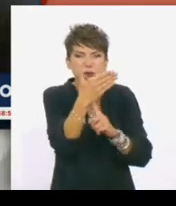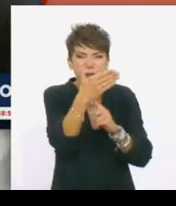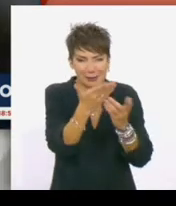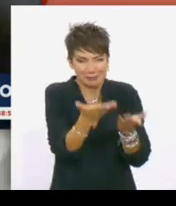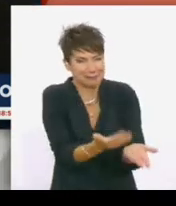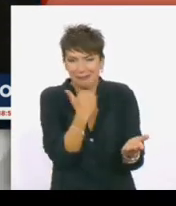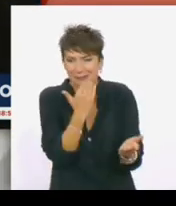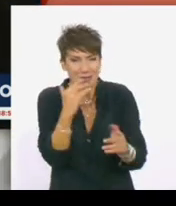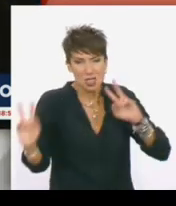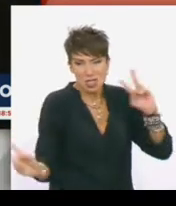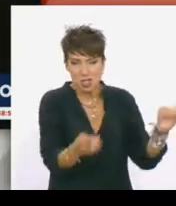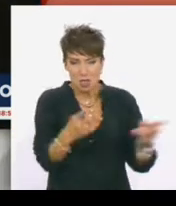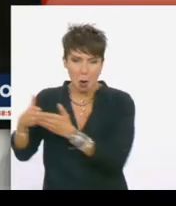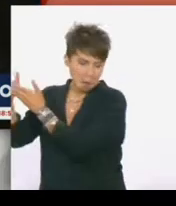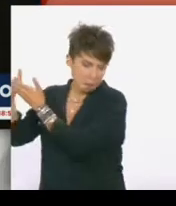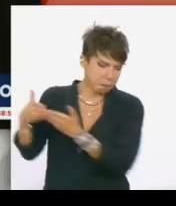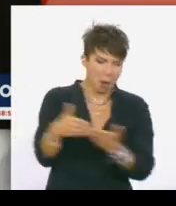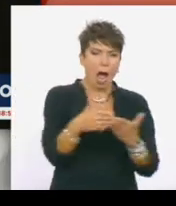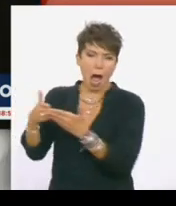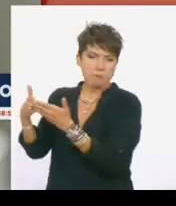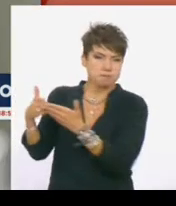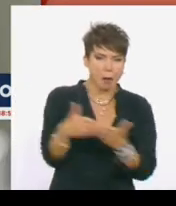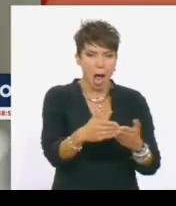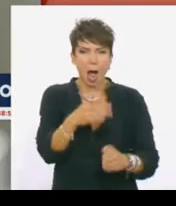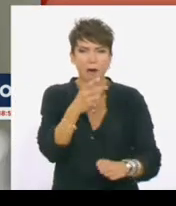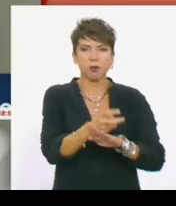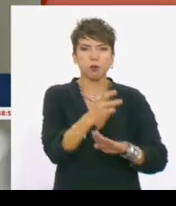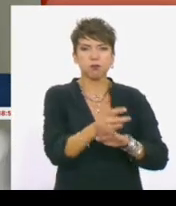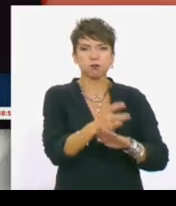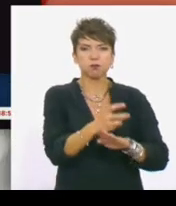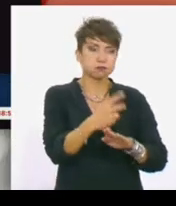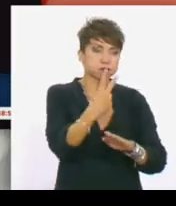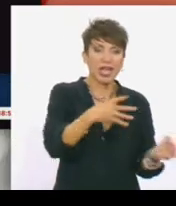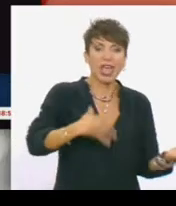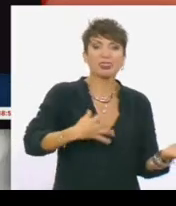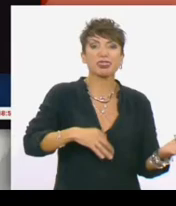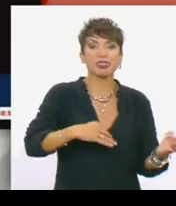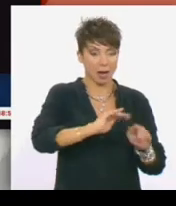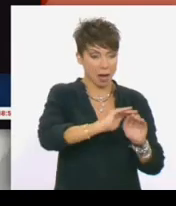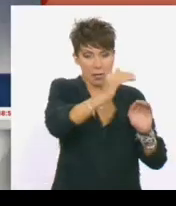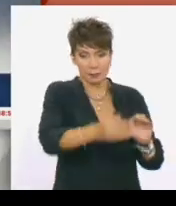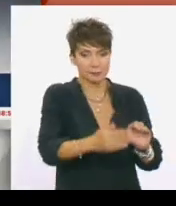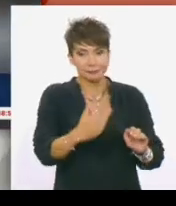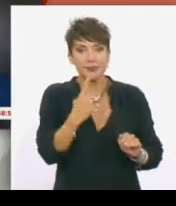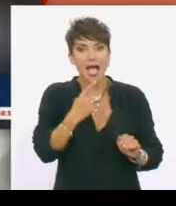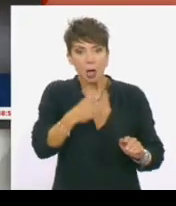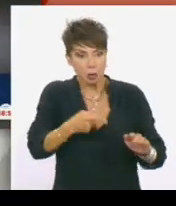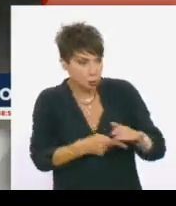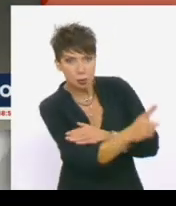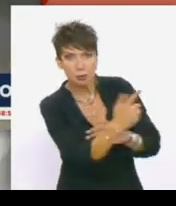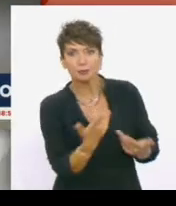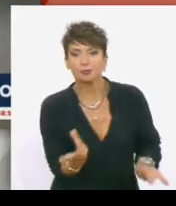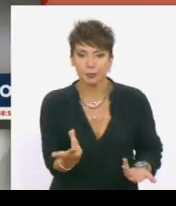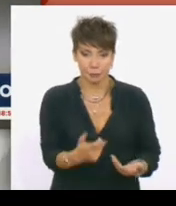τραγωδία σε απόκριμνο κόλπο στα κύθυρα. Δυστυχώς δεν υπήρχε κανένας δρόμος ή άλλος τρόπος διαφυγής τους. Η